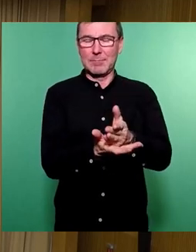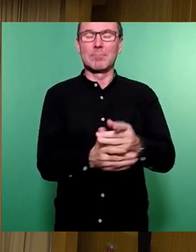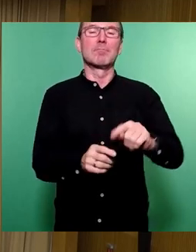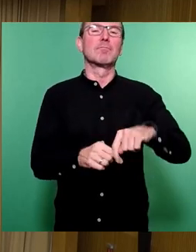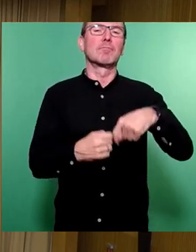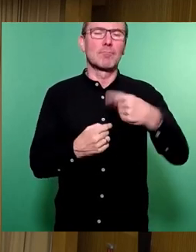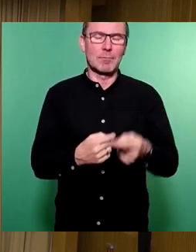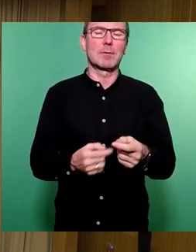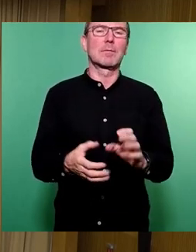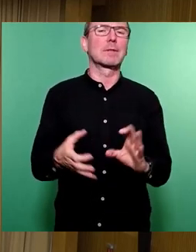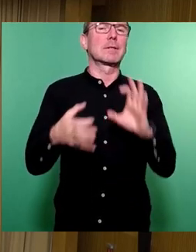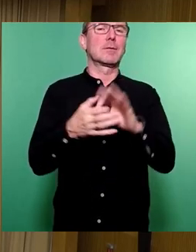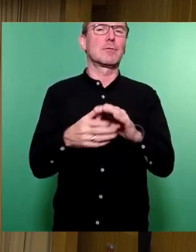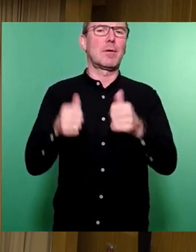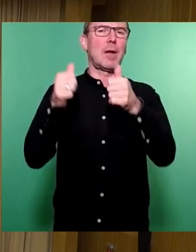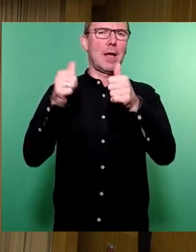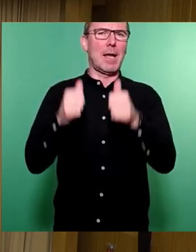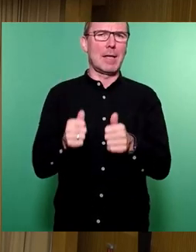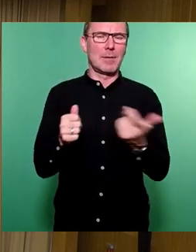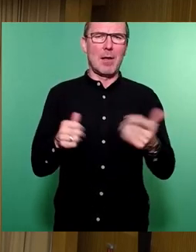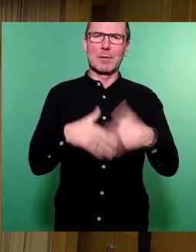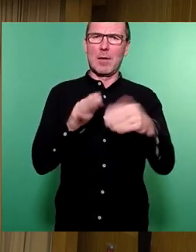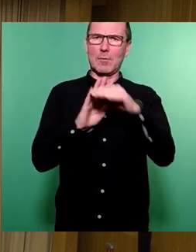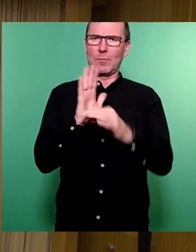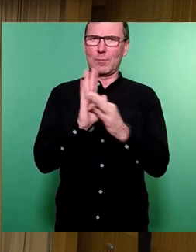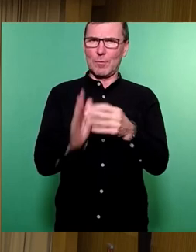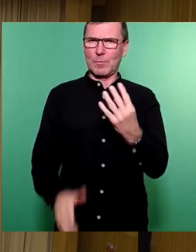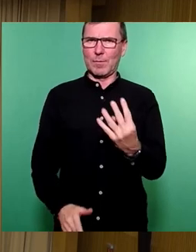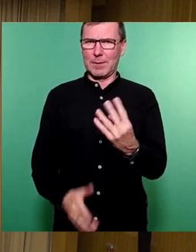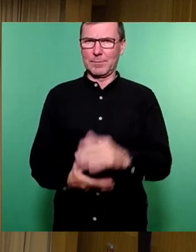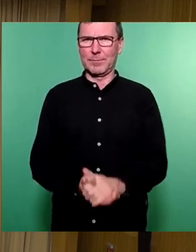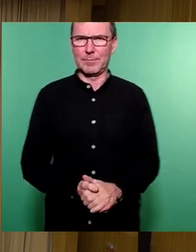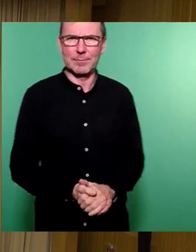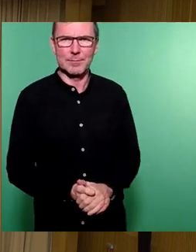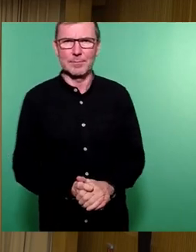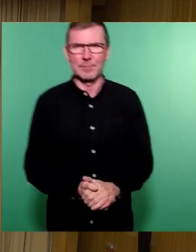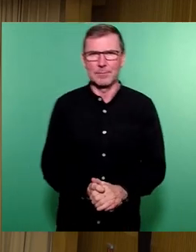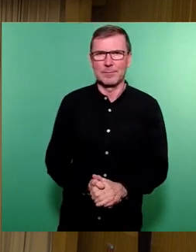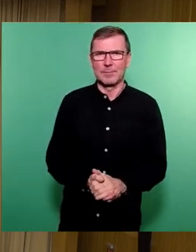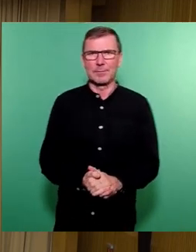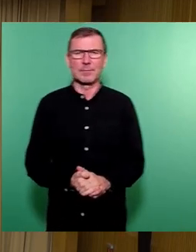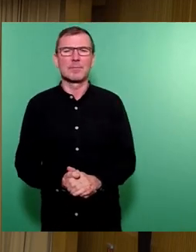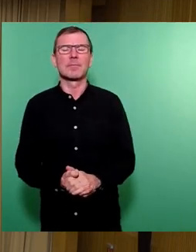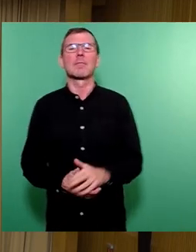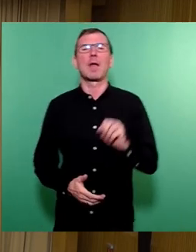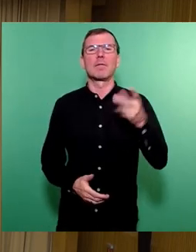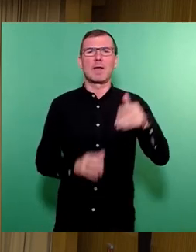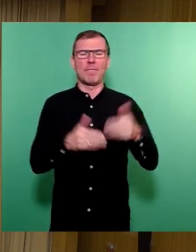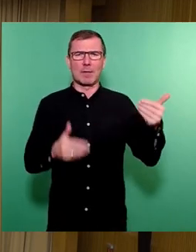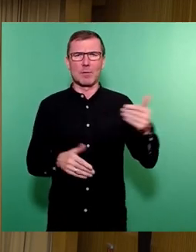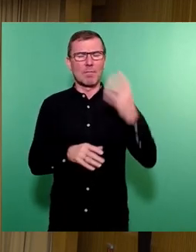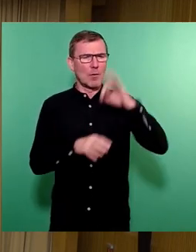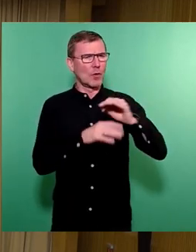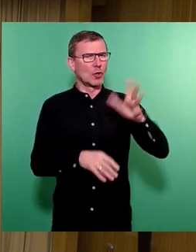Zum dazugehörigen Antrag und Tagesordnungspunkt 4 einreiche auch hier AfD-Fraktion Frau Dr. Schöps zur